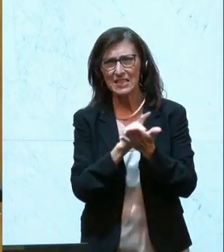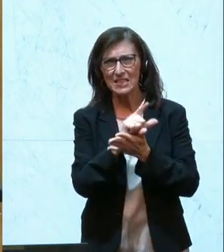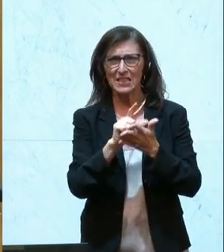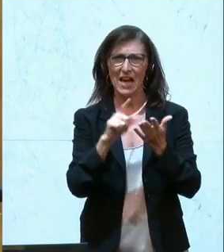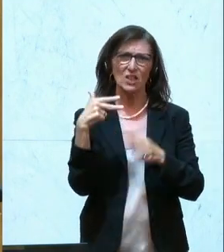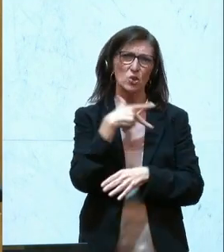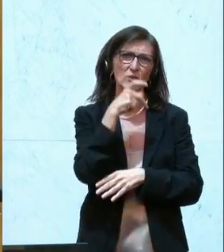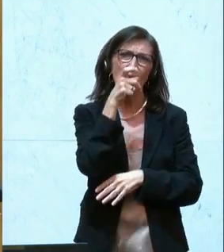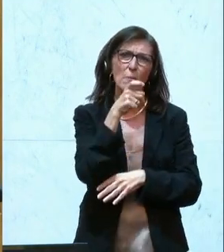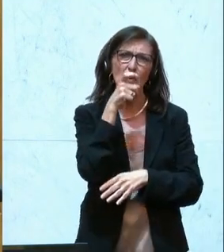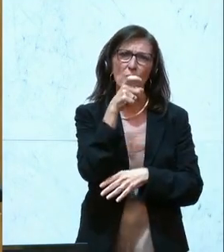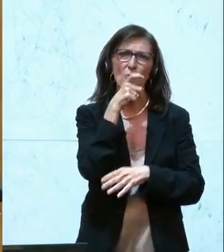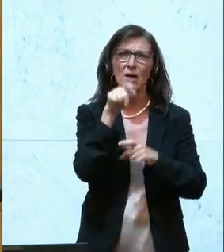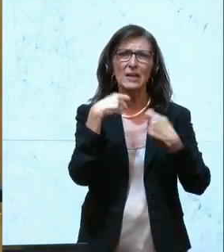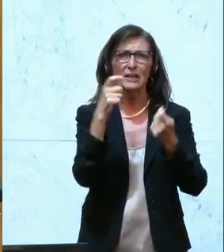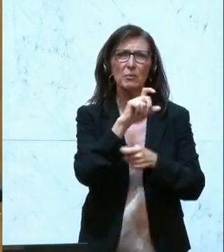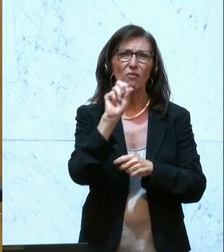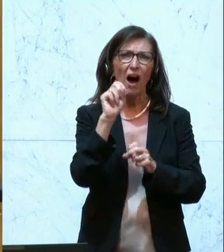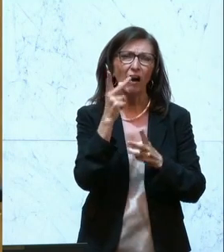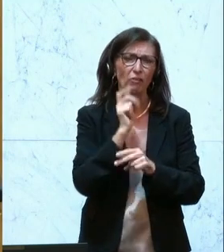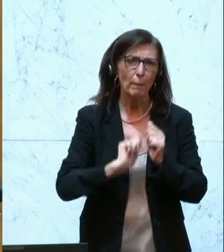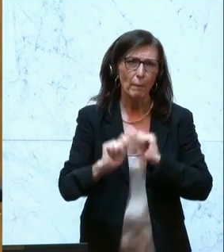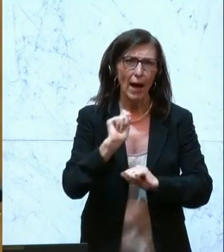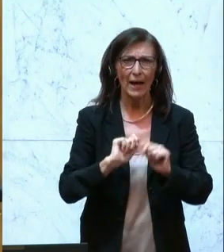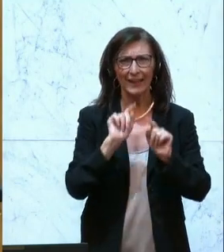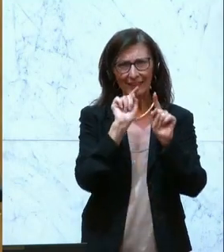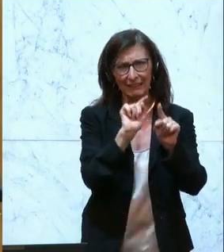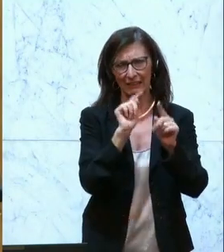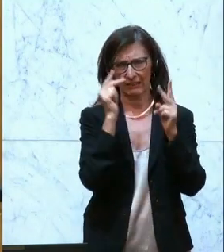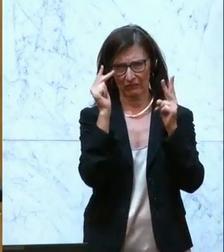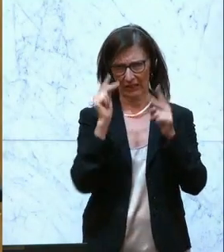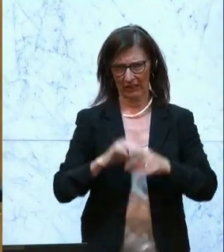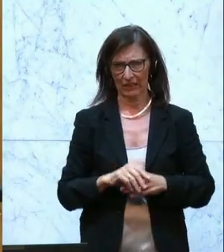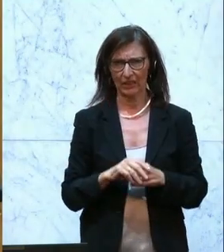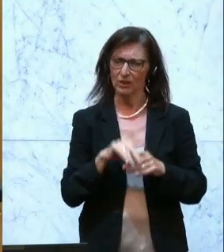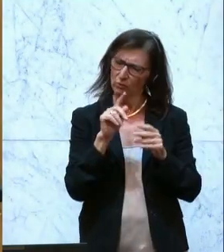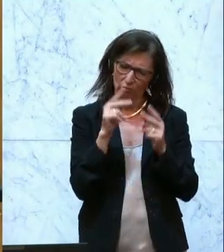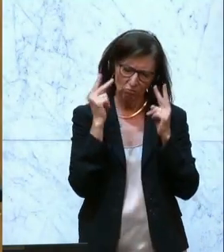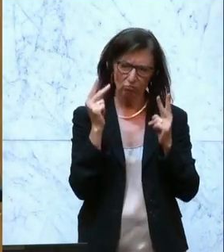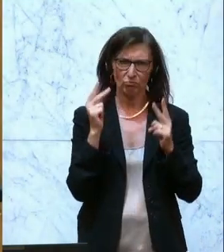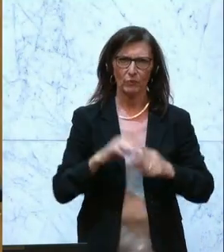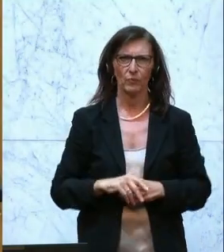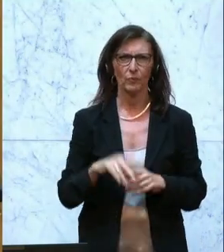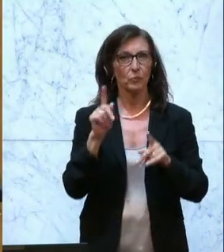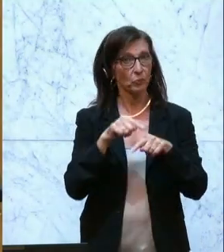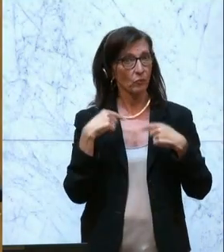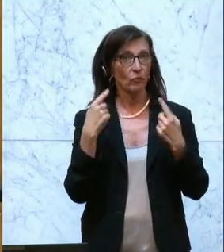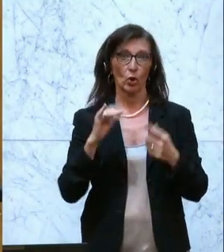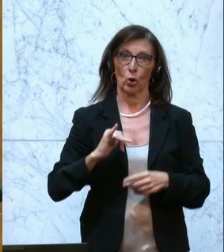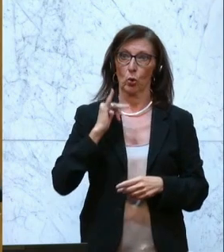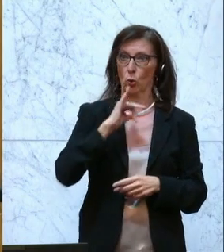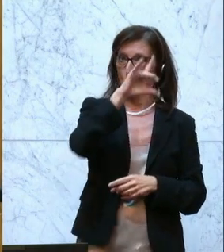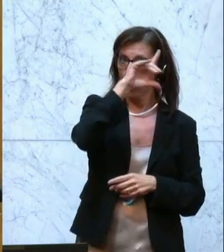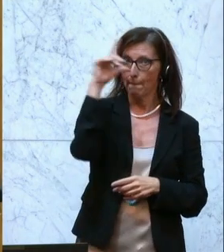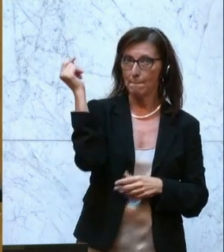Sozialberufen gibt, ist das ganz, ganz ein wichtiger Aspekt und hat eine große Bedeutung. Wir bieten da jungen Menschen